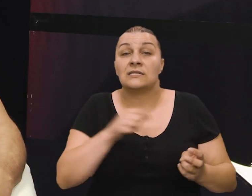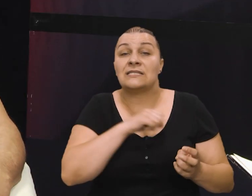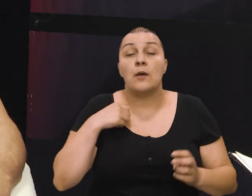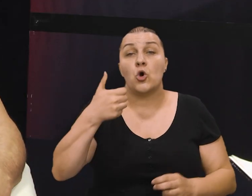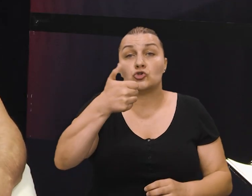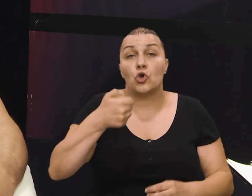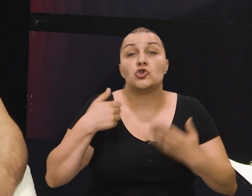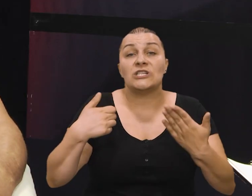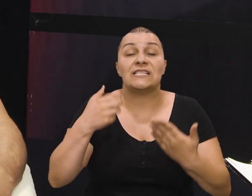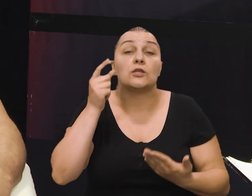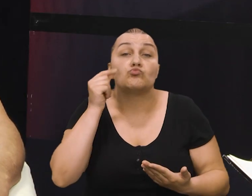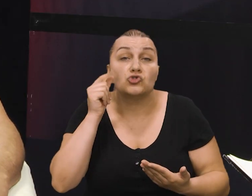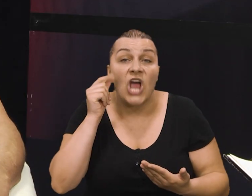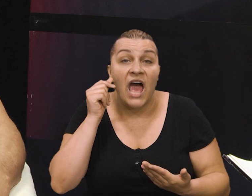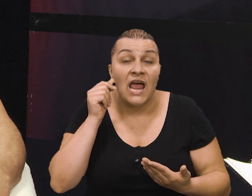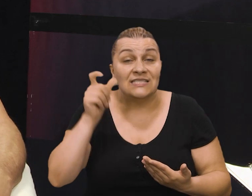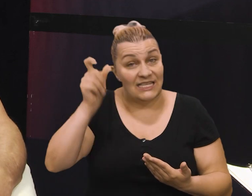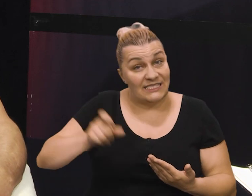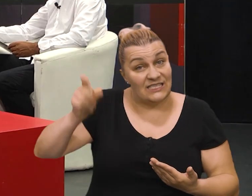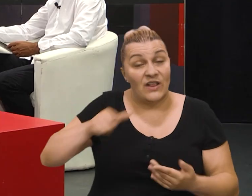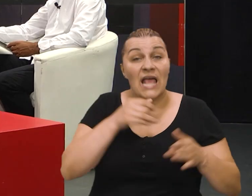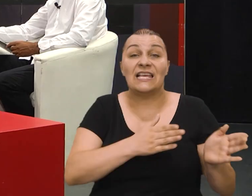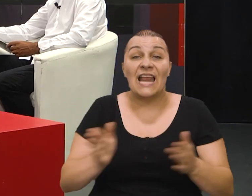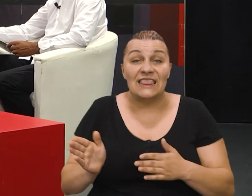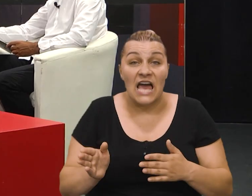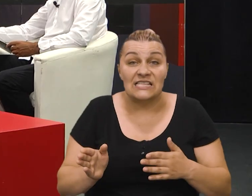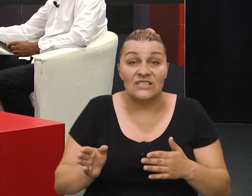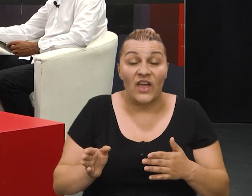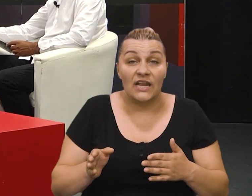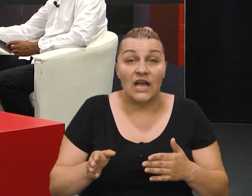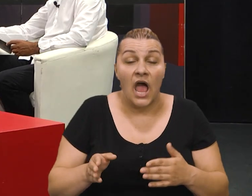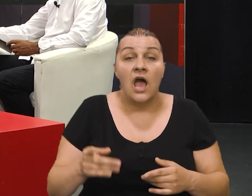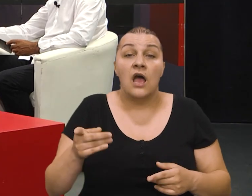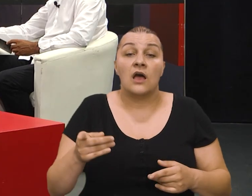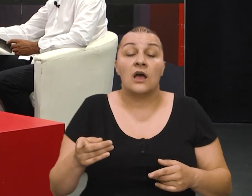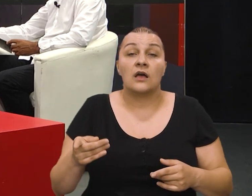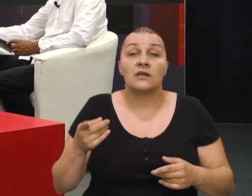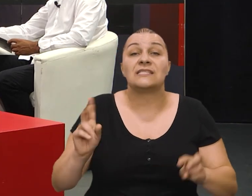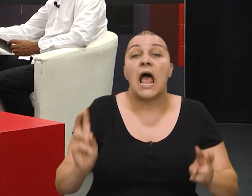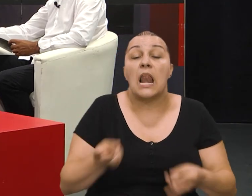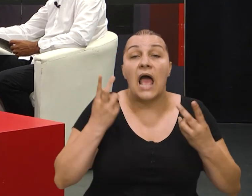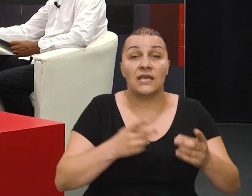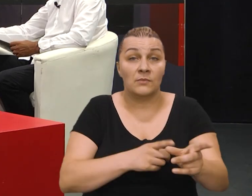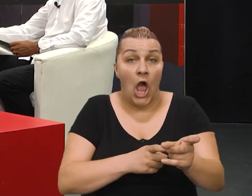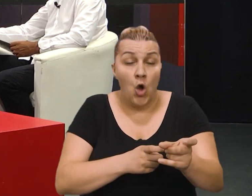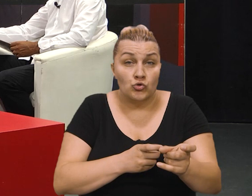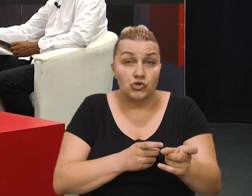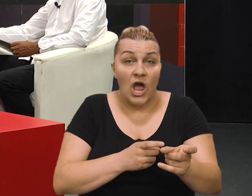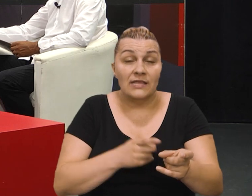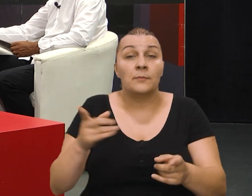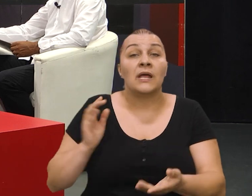tako, samo 160 muškaraca, civila i redarstvenika sa lakim